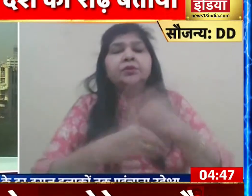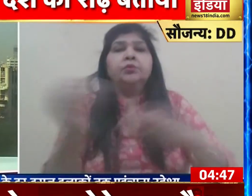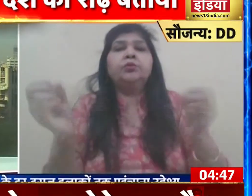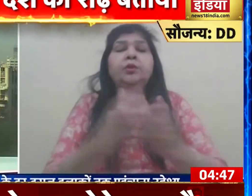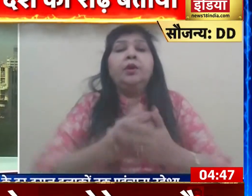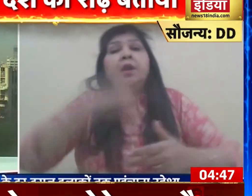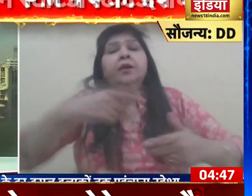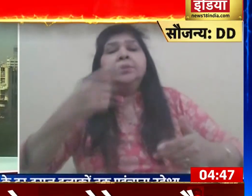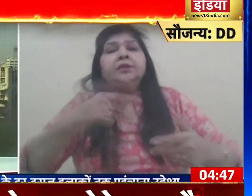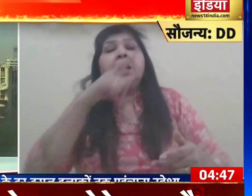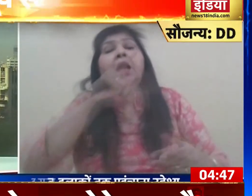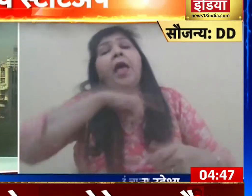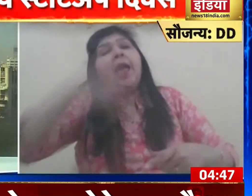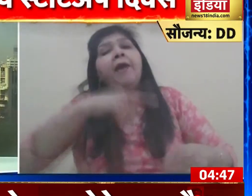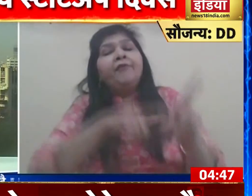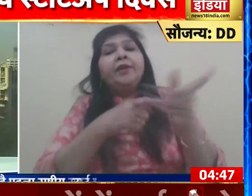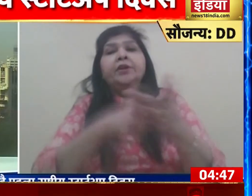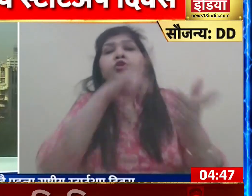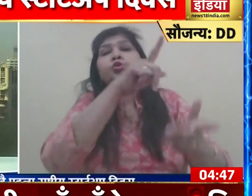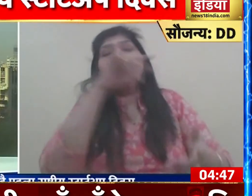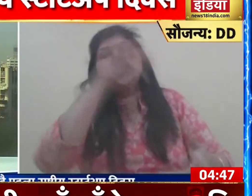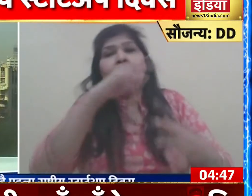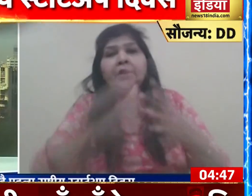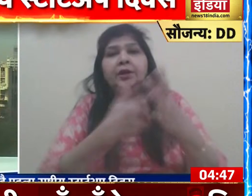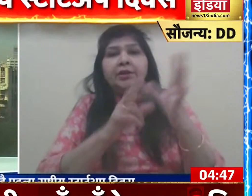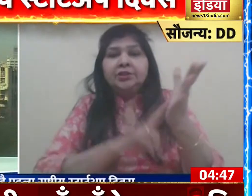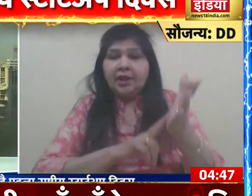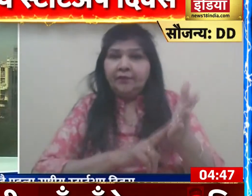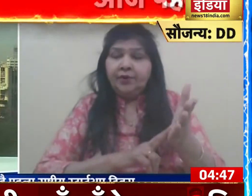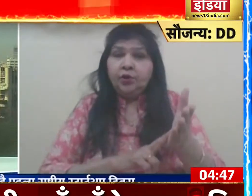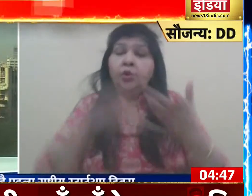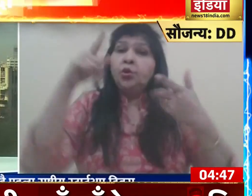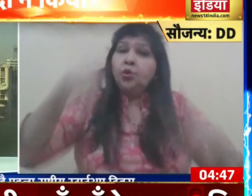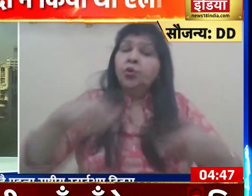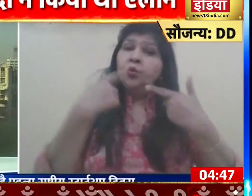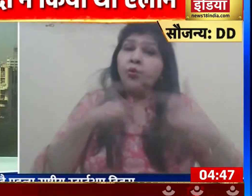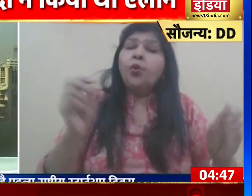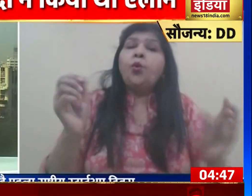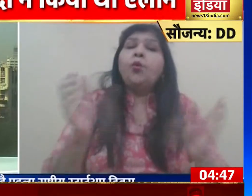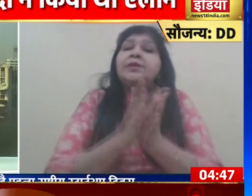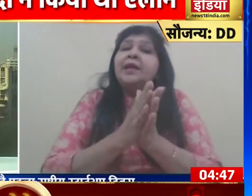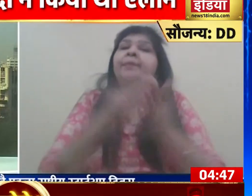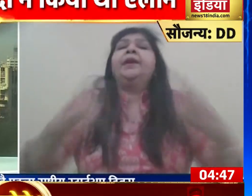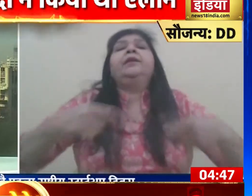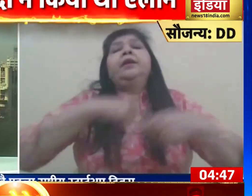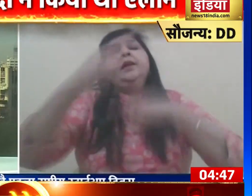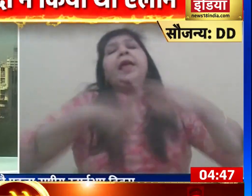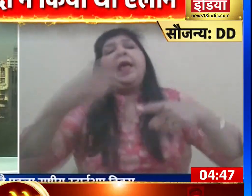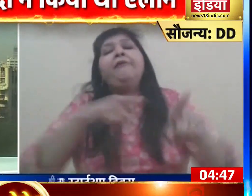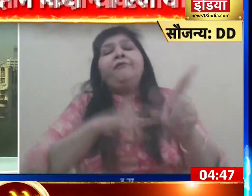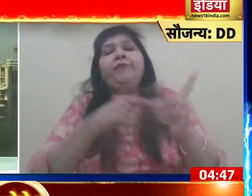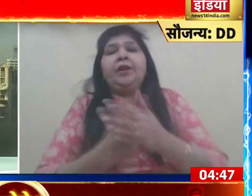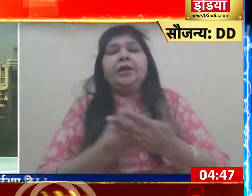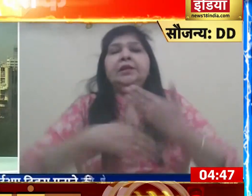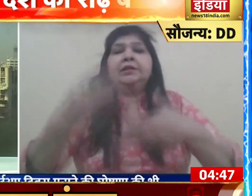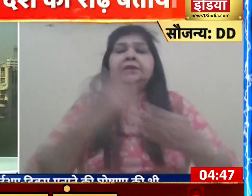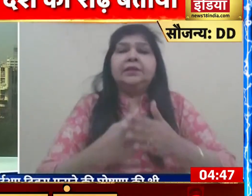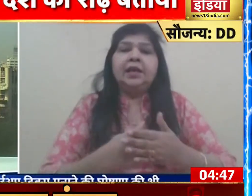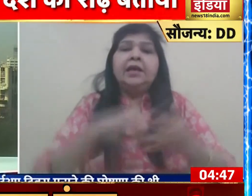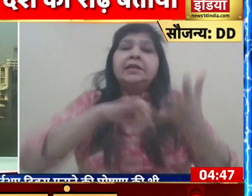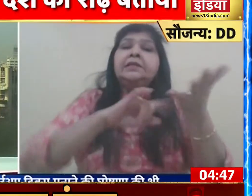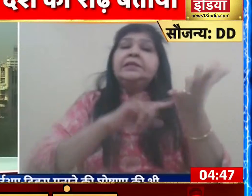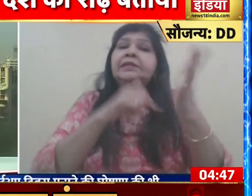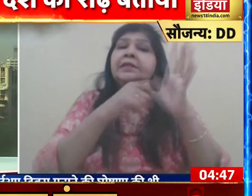जनवरी को राश्ट्रे स्टार्टप दिवस मनाने की घोश्टा प्रधान मंत्री नरेंद्र मोधी ने की प्रधान मंत्री ने कहा कि